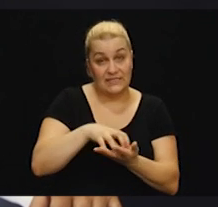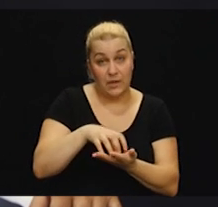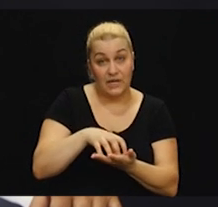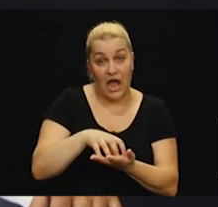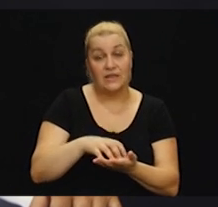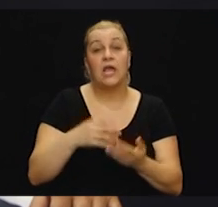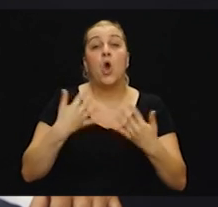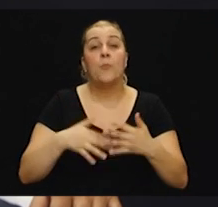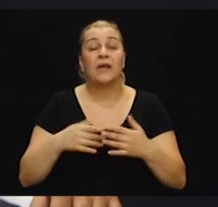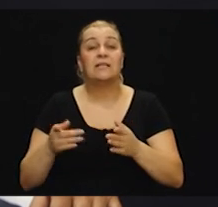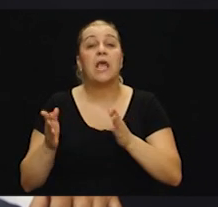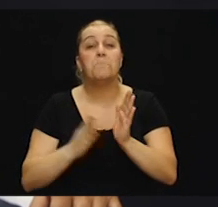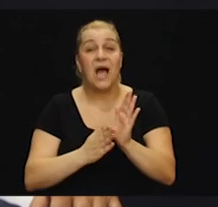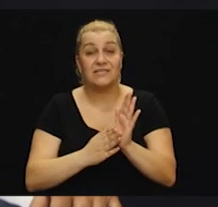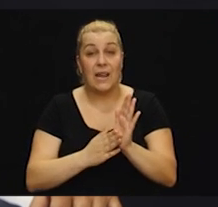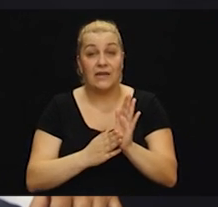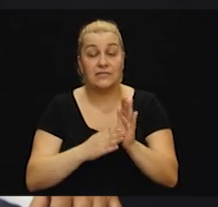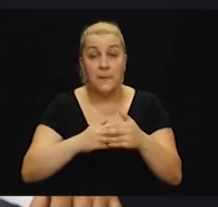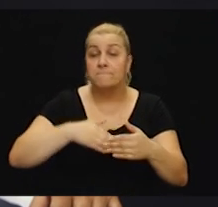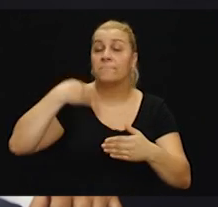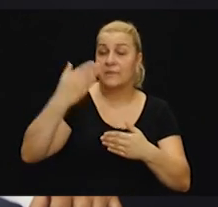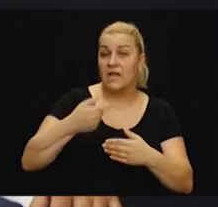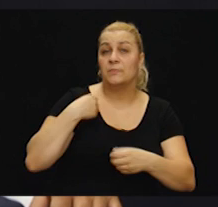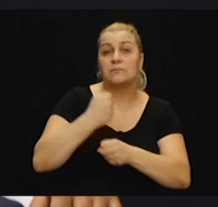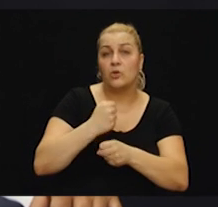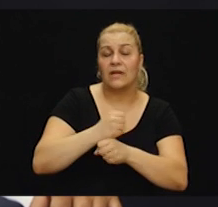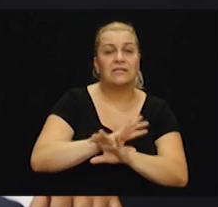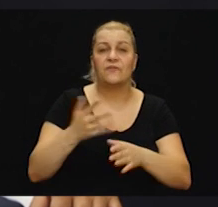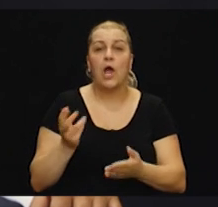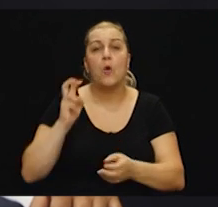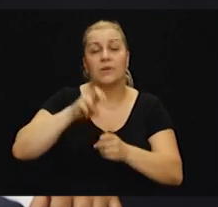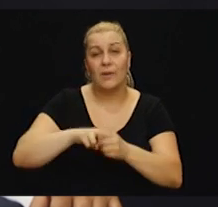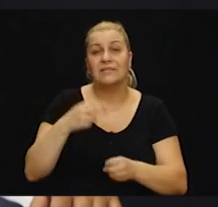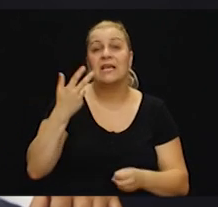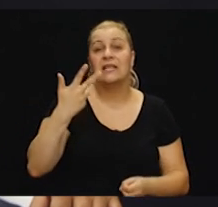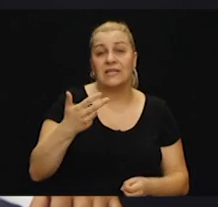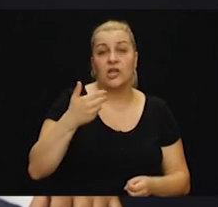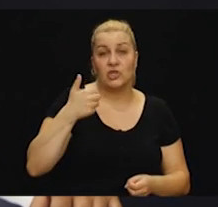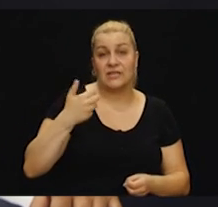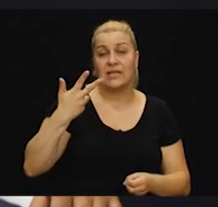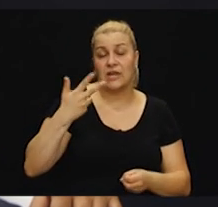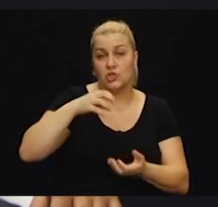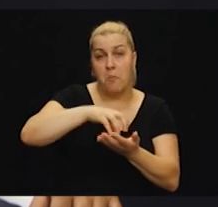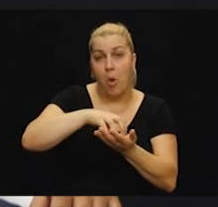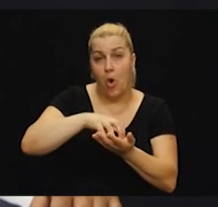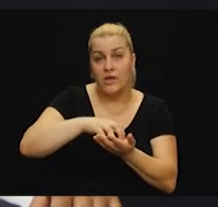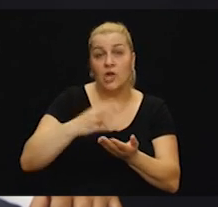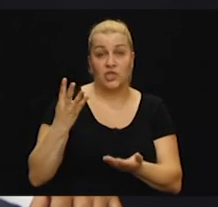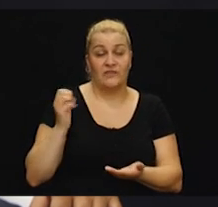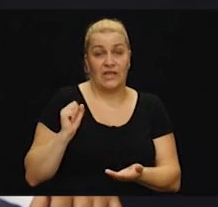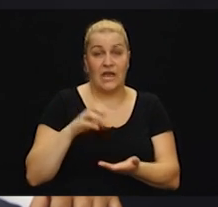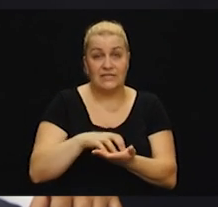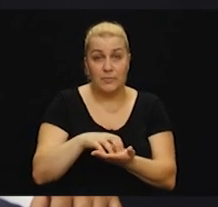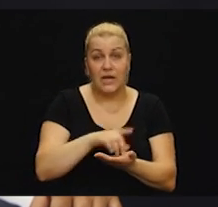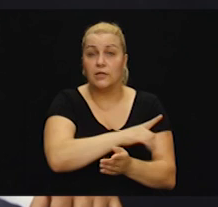predakciju Maslenica. Da, dalje smo odradili sve kao pripadnice 3. satnije, 3. bojne, 4. brigade. Do kraja.